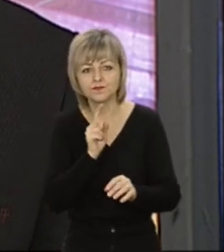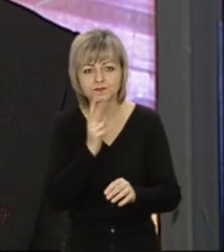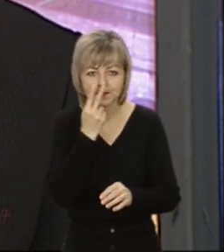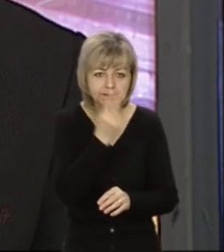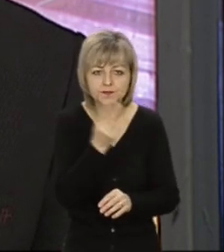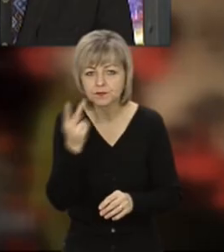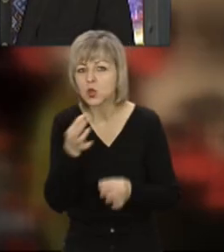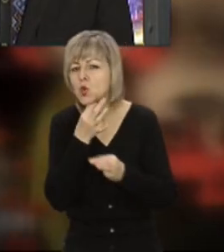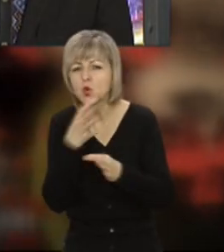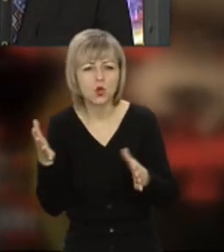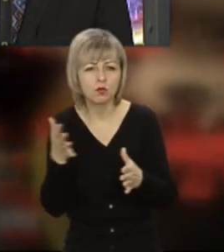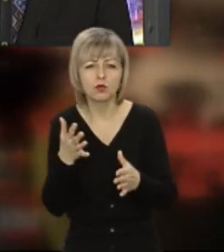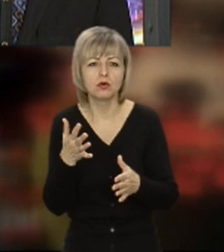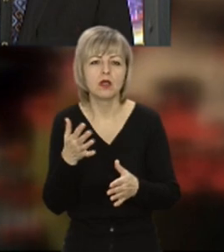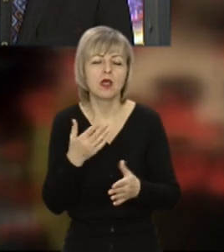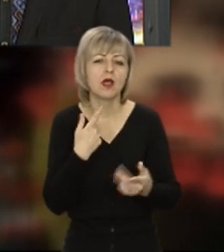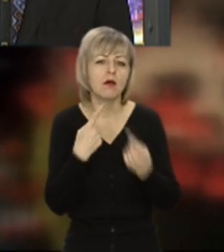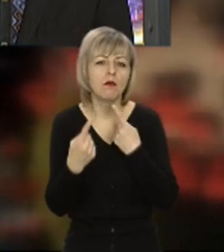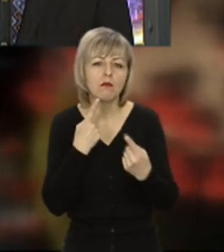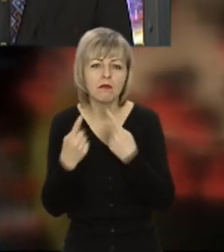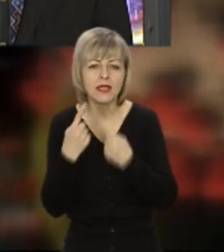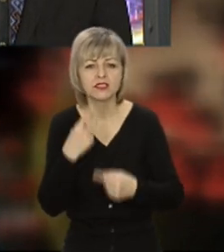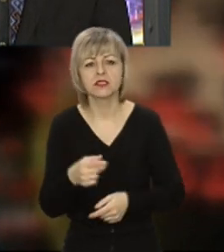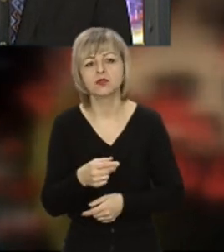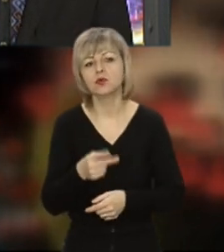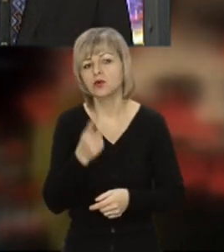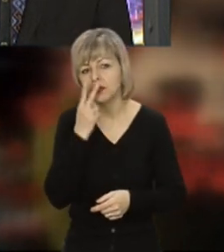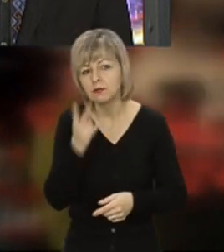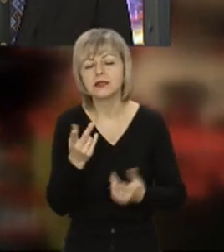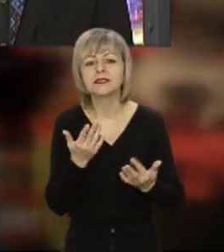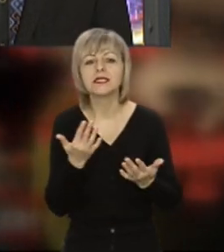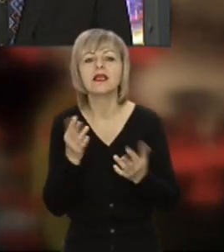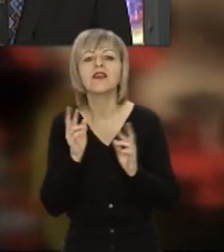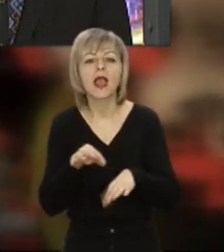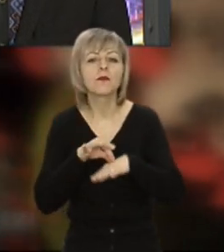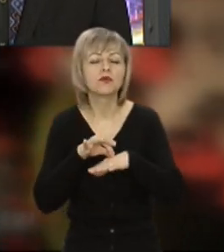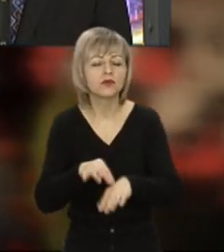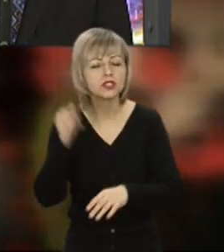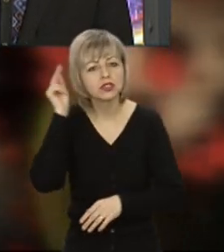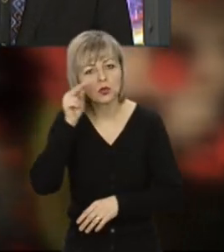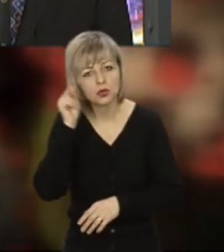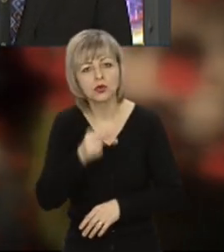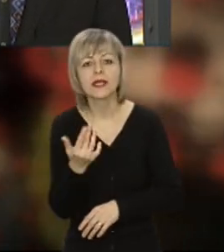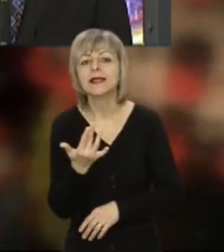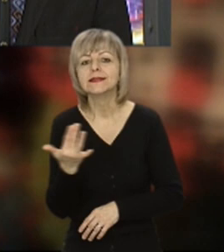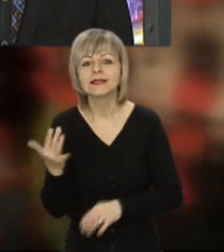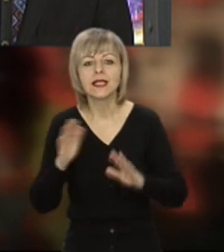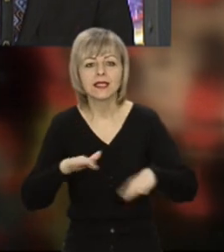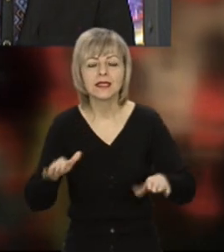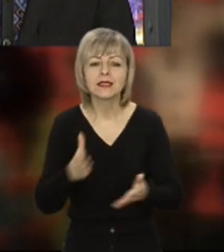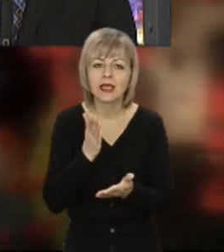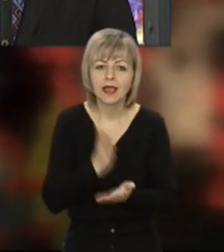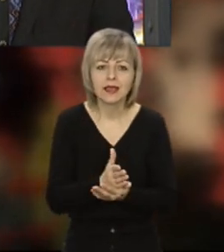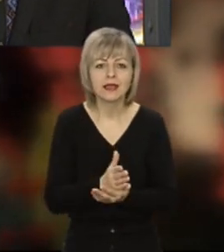-яку бесіду, в МІД і подивитися, як відбувається урок, скільки учнів присутні на вроці. Захожу, інколи